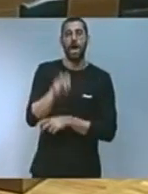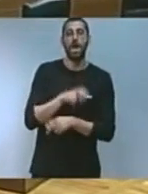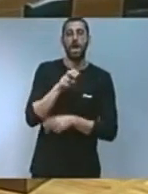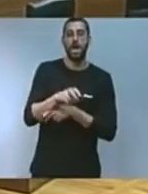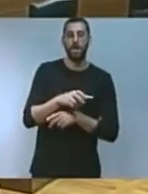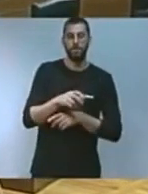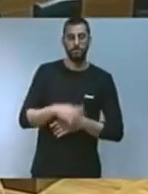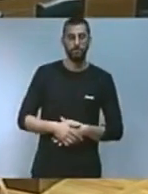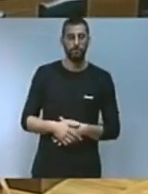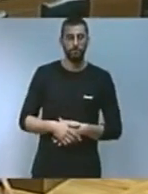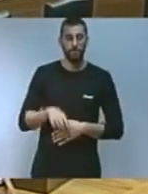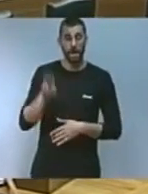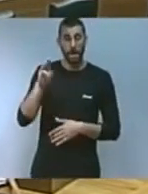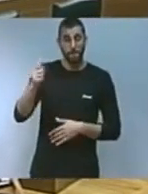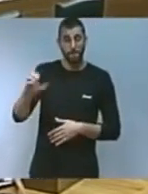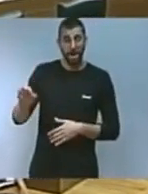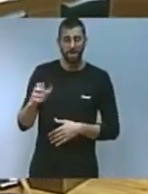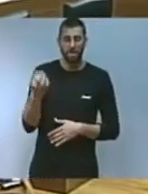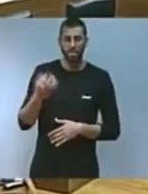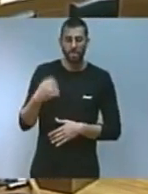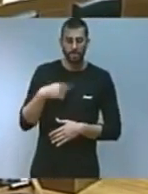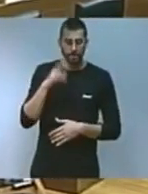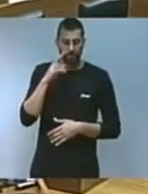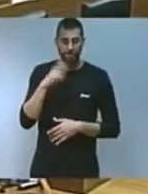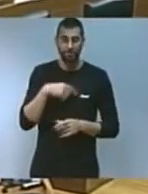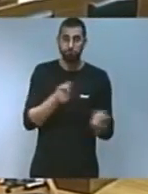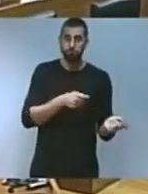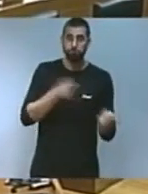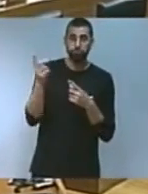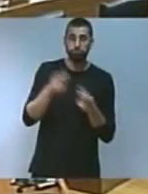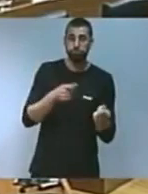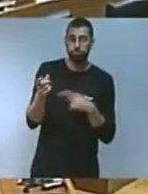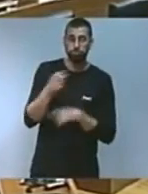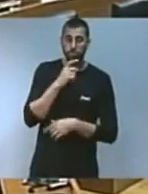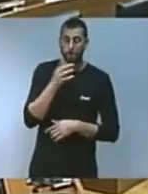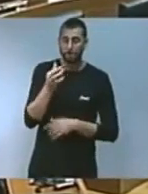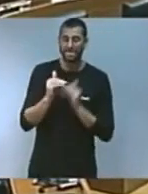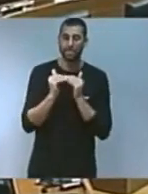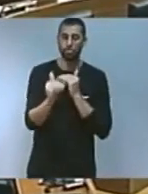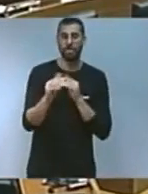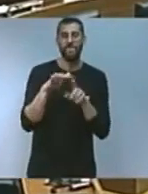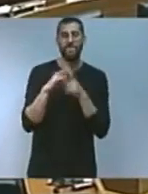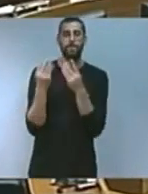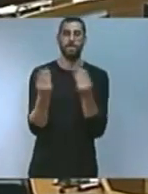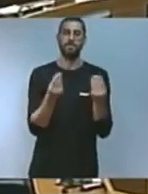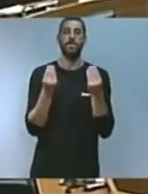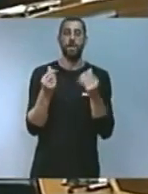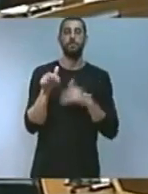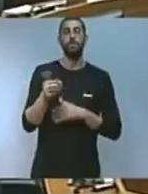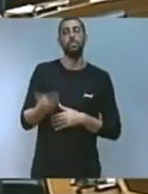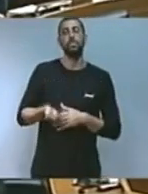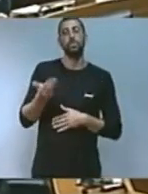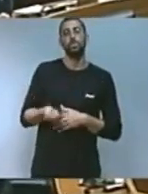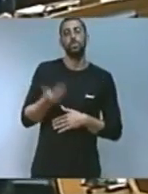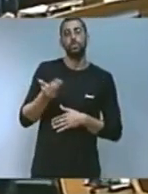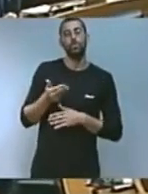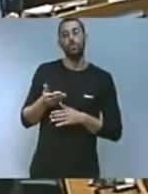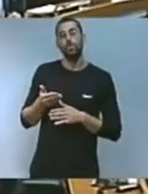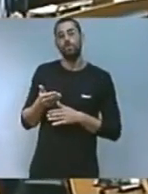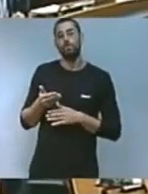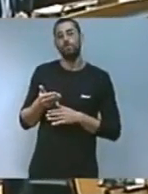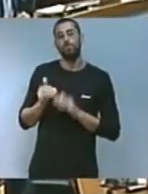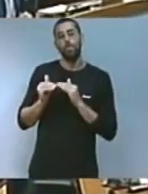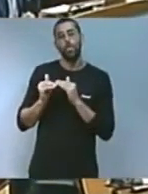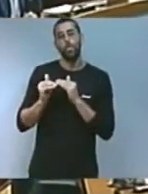rendibilitat de les explotacions i també per la sostenibilitat ambiental que és la clau de la perduració i la protecció del nostre medi